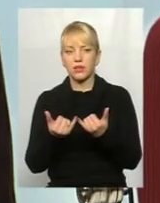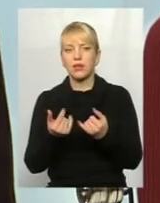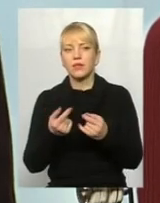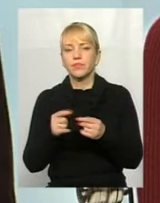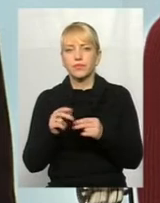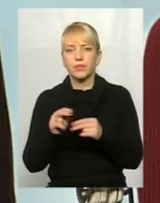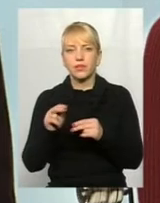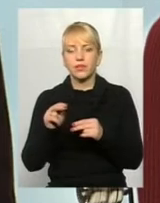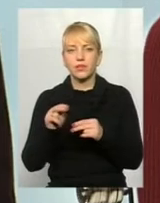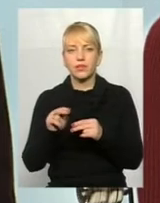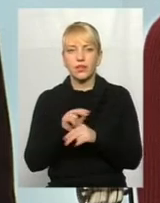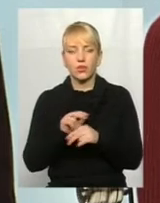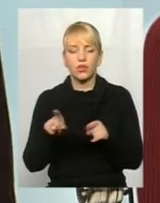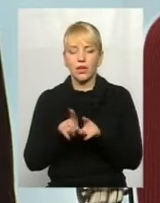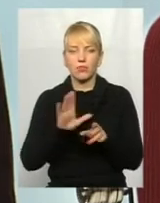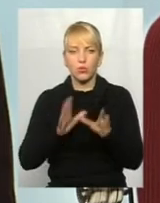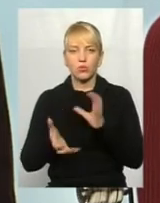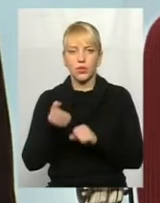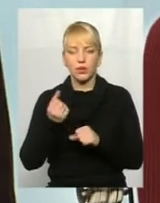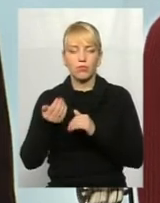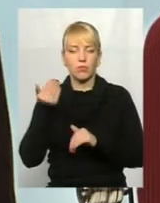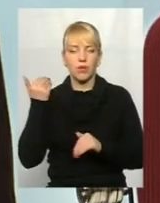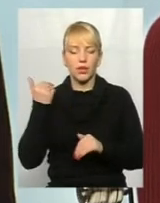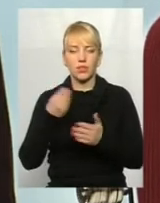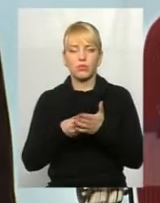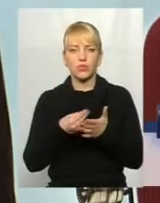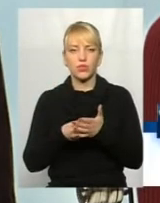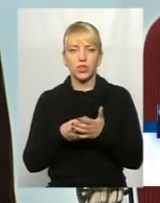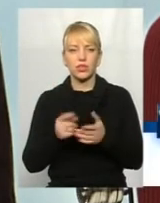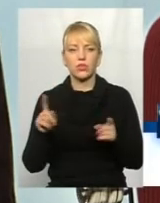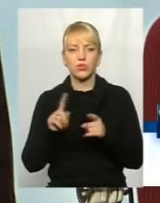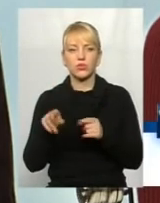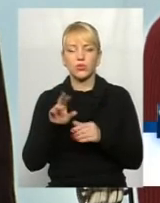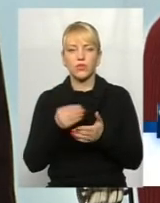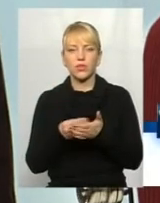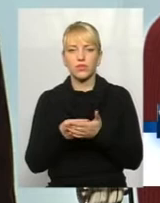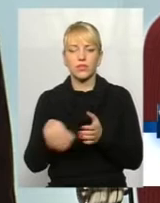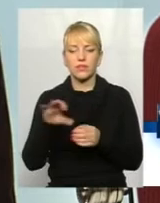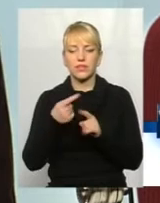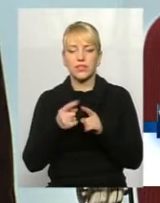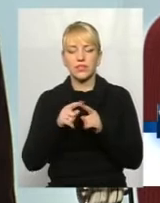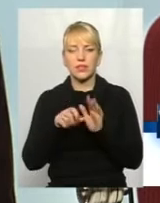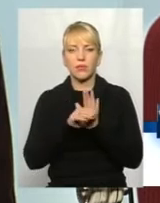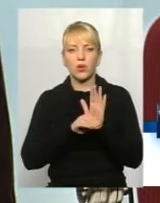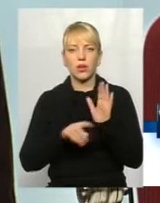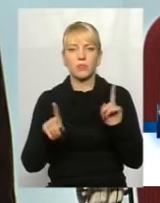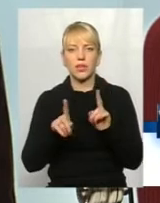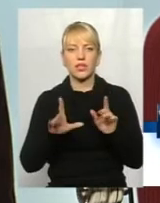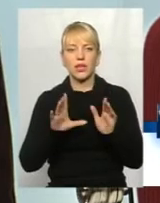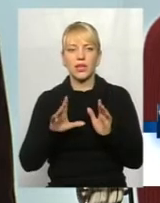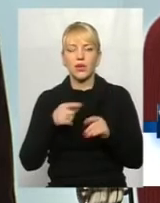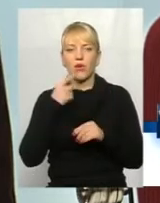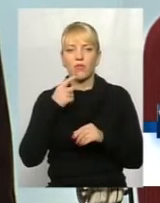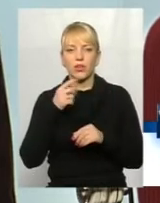само було підтримано попередній бюджет щодо фінансування тих всіх програм, які сказав Борис